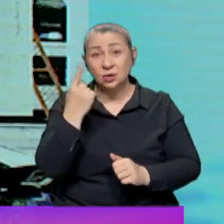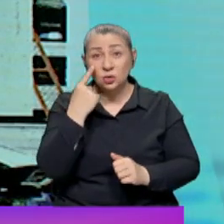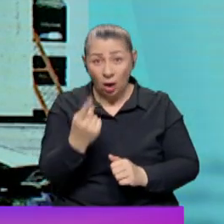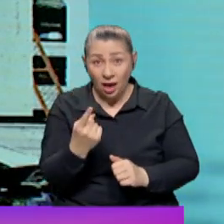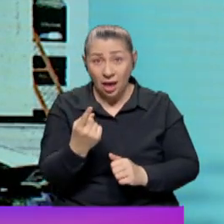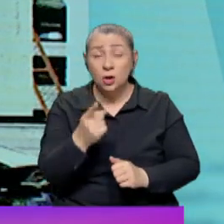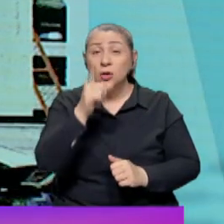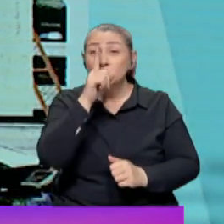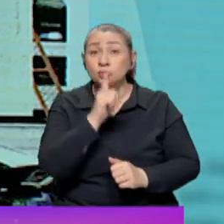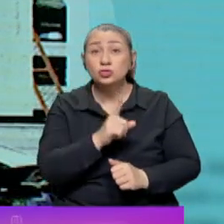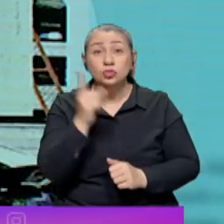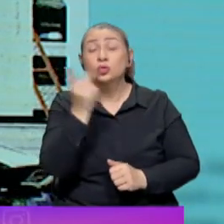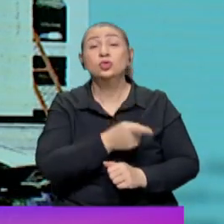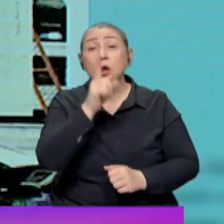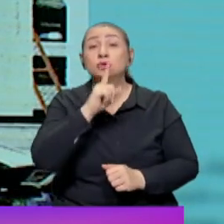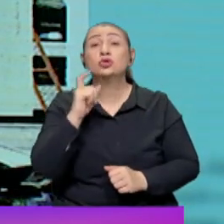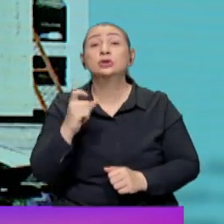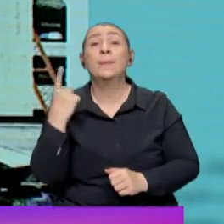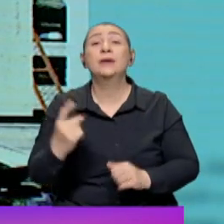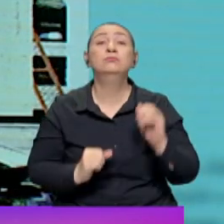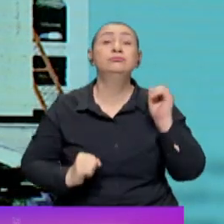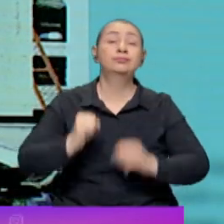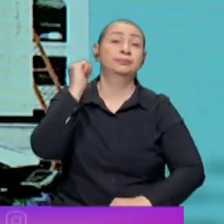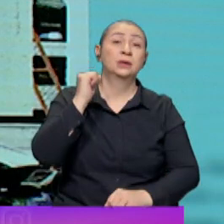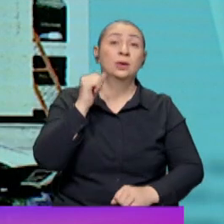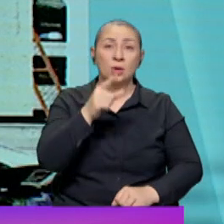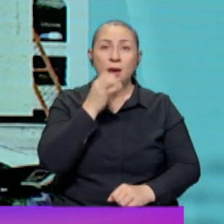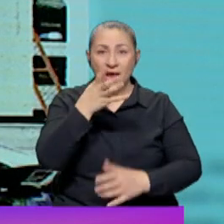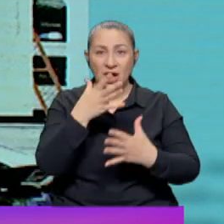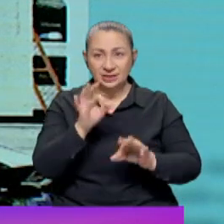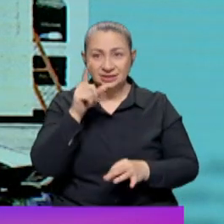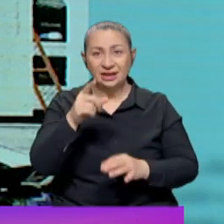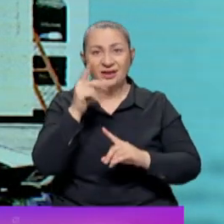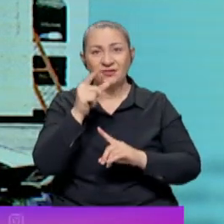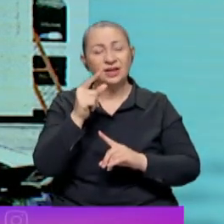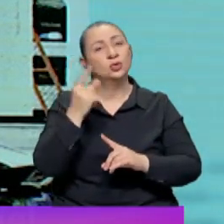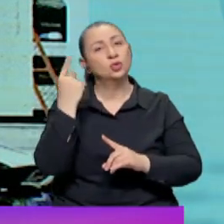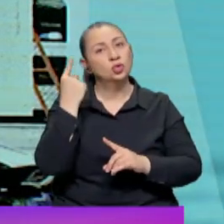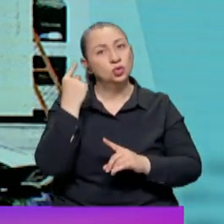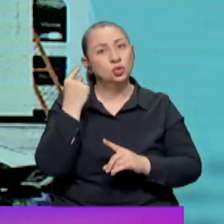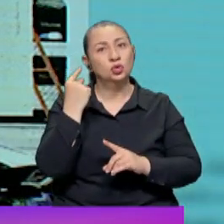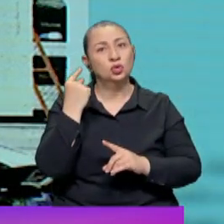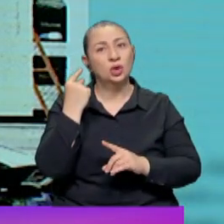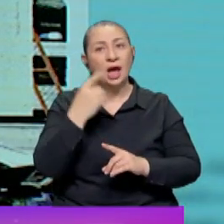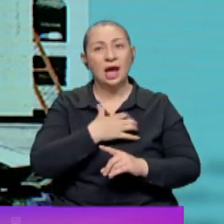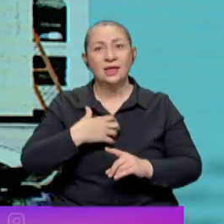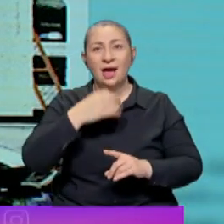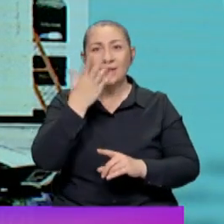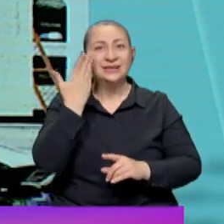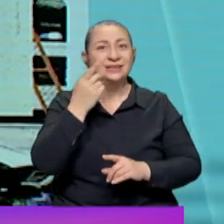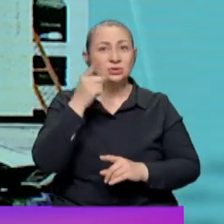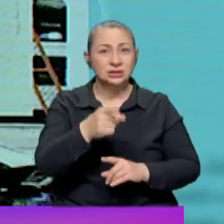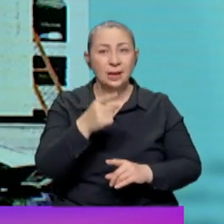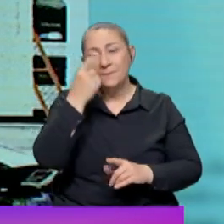kıyasla %191 arttı. Bunun haberi de hazır aslında İrfan dünden ana haberde de